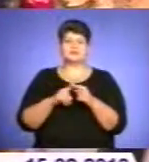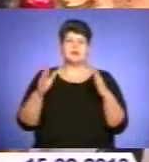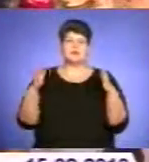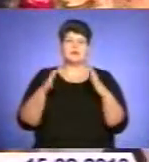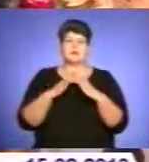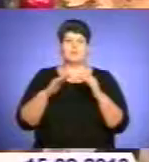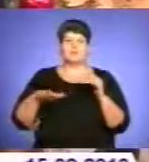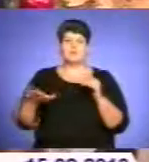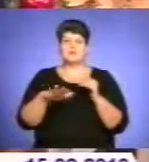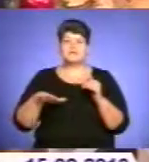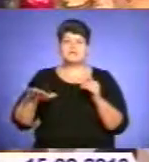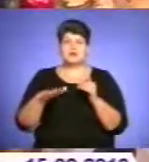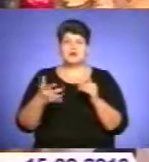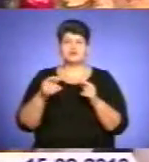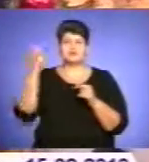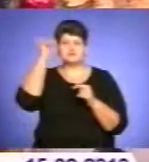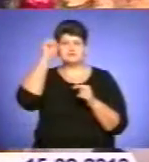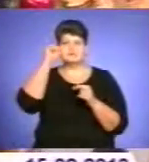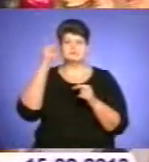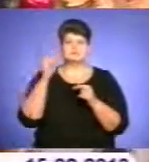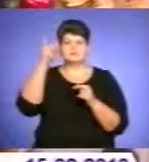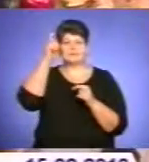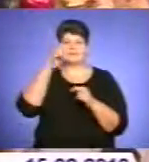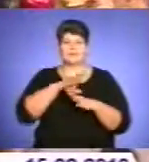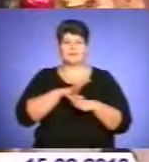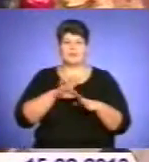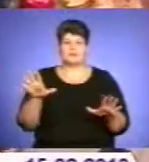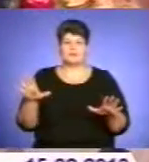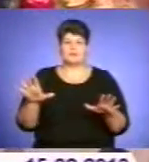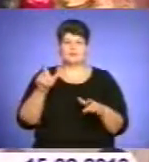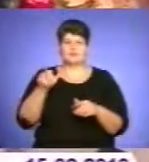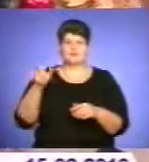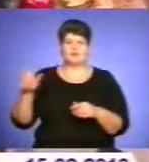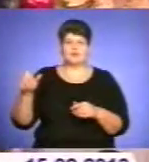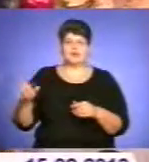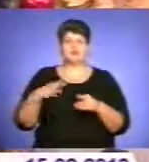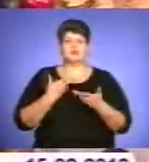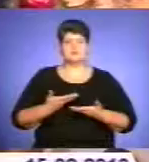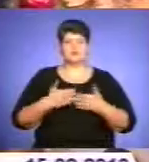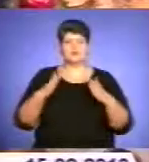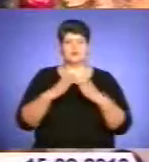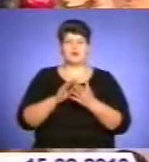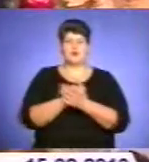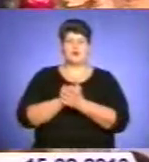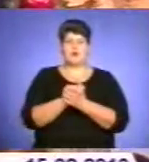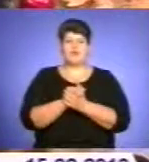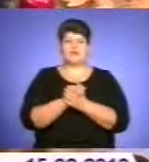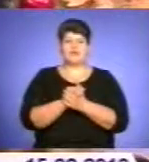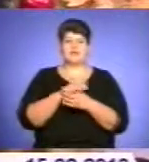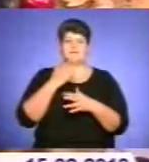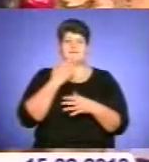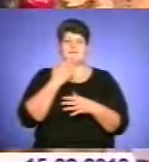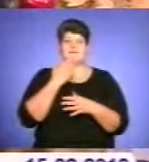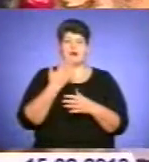яке би дійсно якась спокуса диявольська чи сатаницька не спокушала людей, а щоб жили в домі, в мирі, в народі,